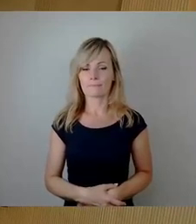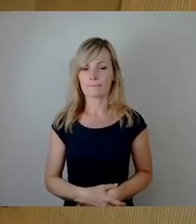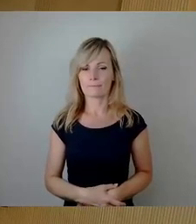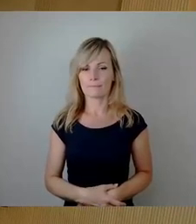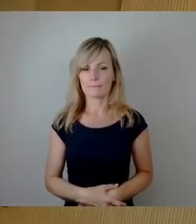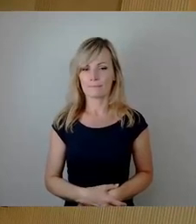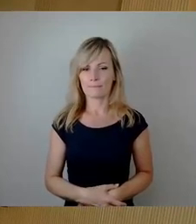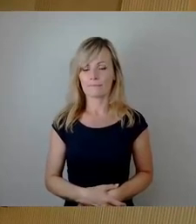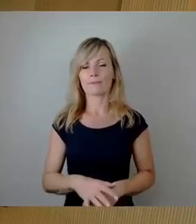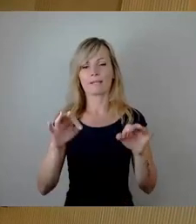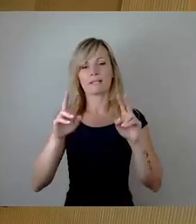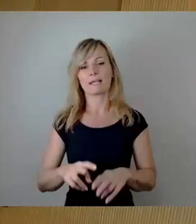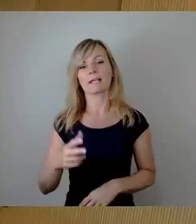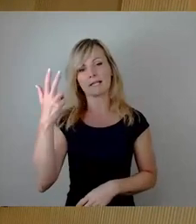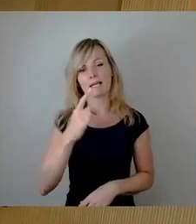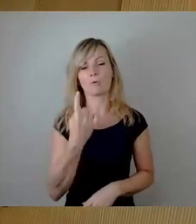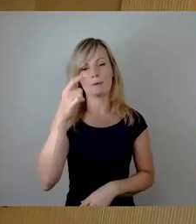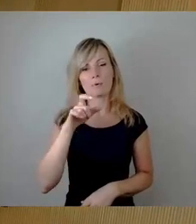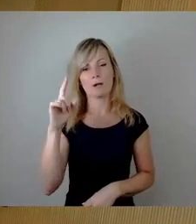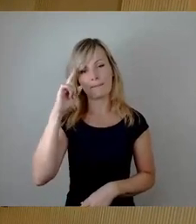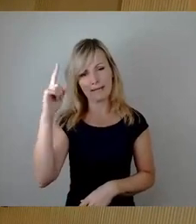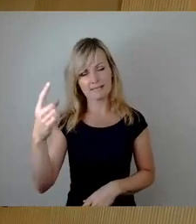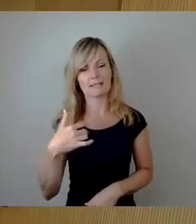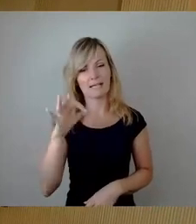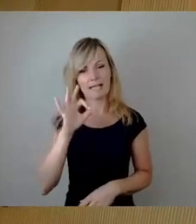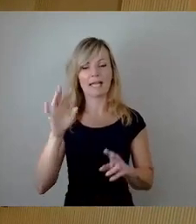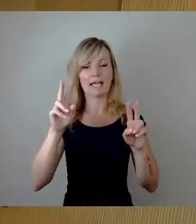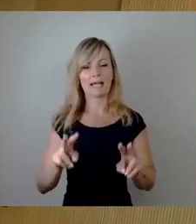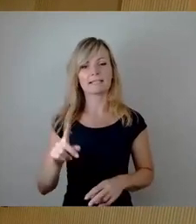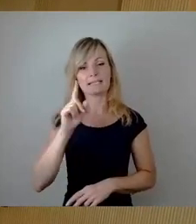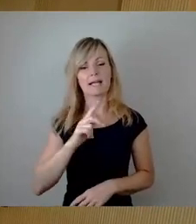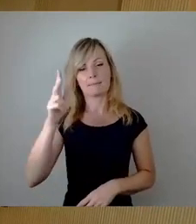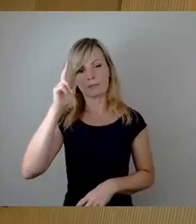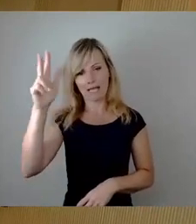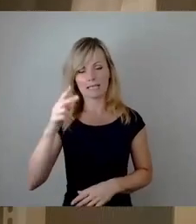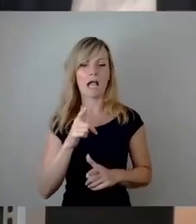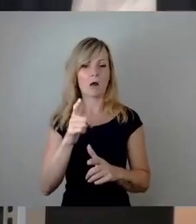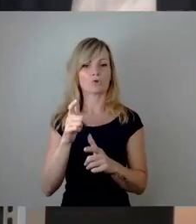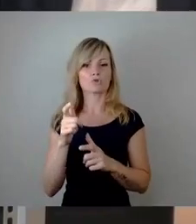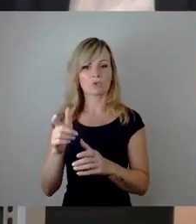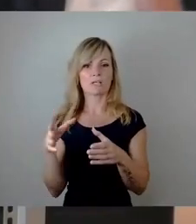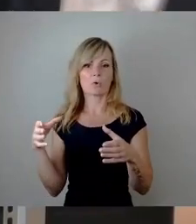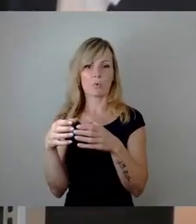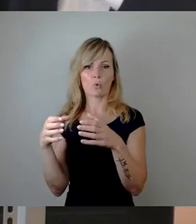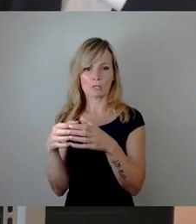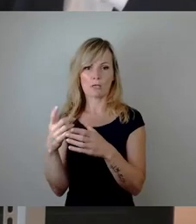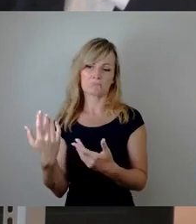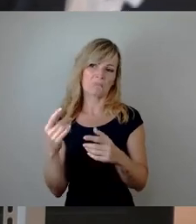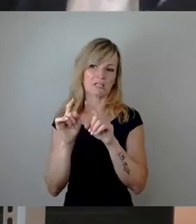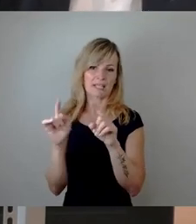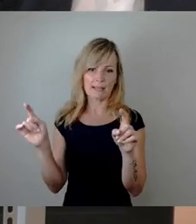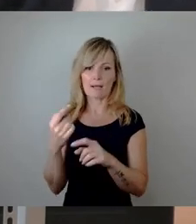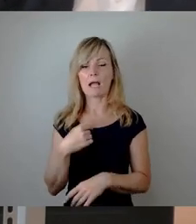Sehr geehrter Herr Oberbürgermeister, sehr geehrte Damen und Herren, Ausschussgröße ist an sich ein Thema, was, glaube ich,